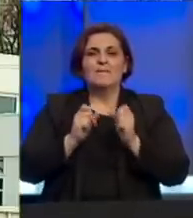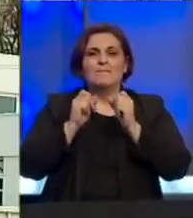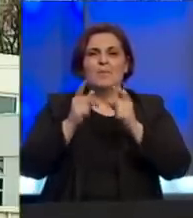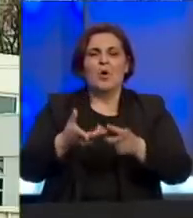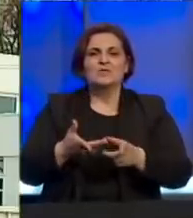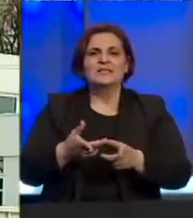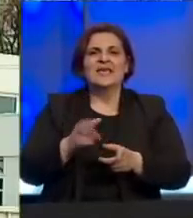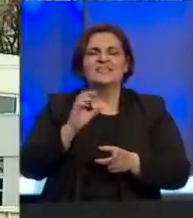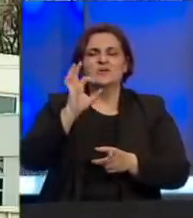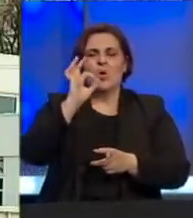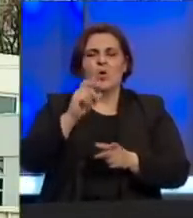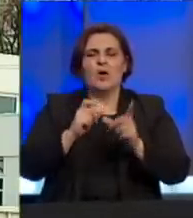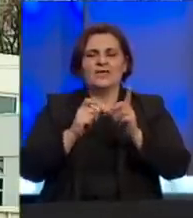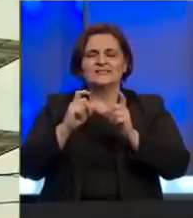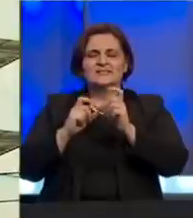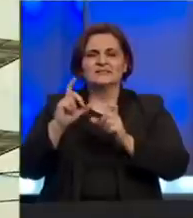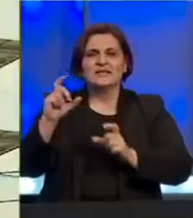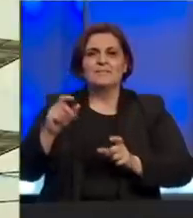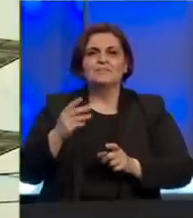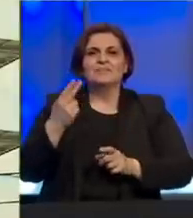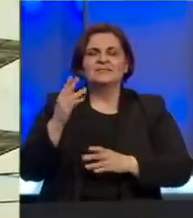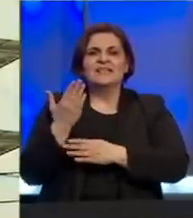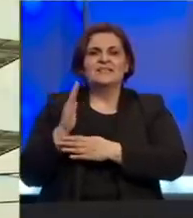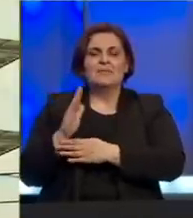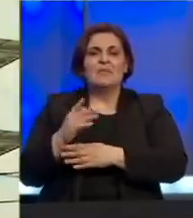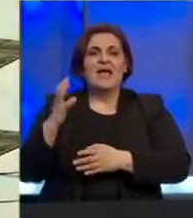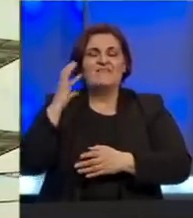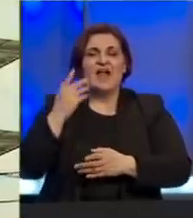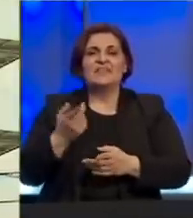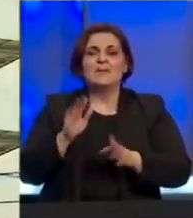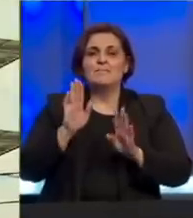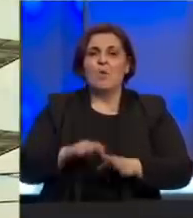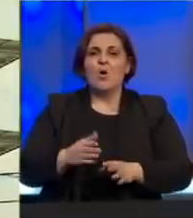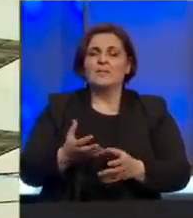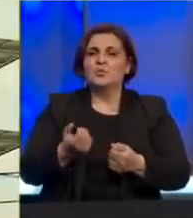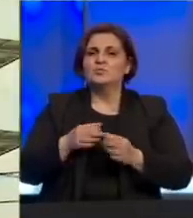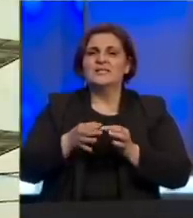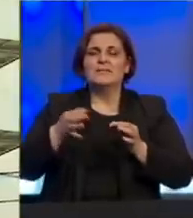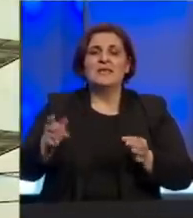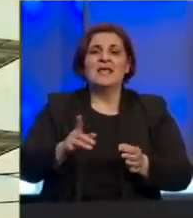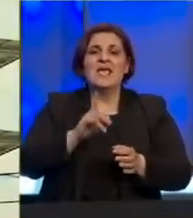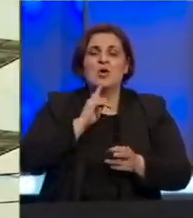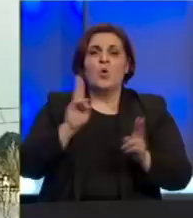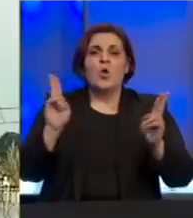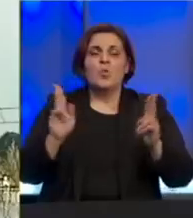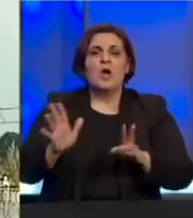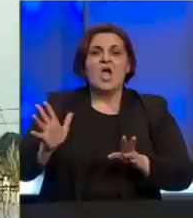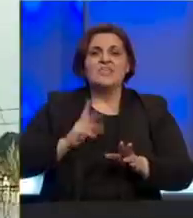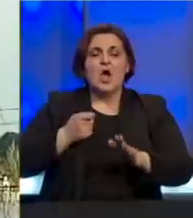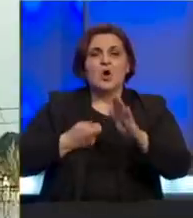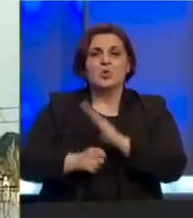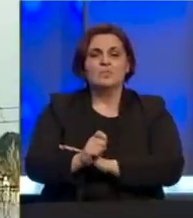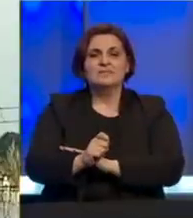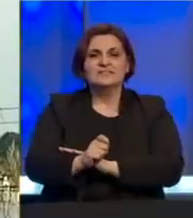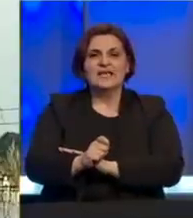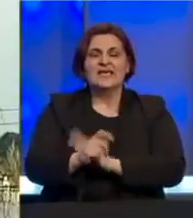izmisije OSS-a. Strane diplomate napominju kako vlade također moraju poduzeti mjere kojima se umanjuje rizik korupcije